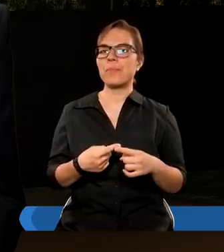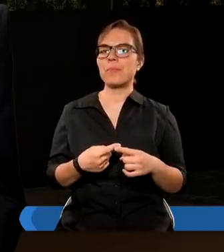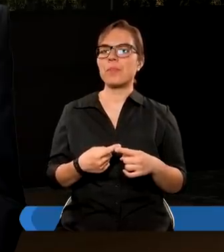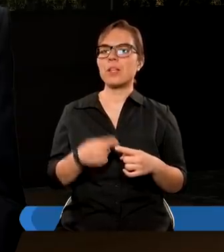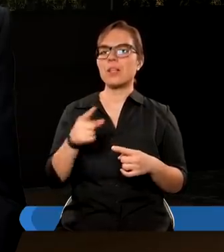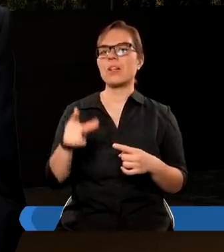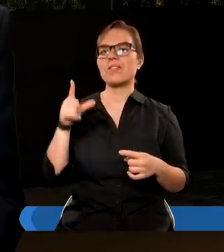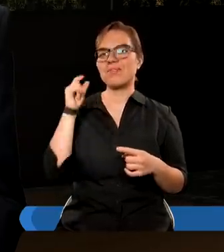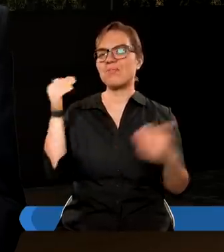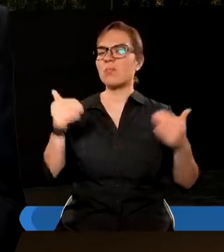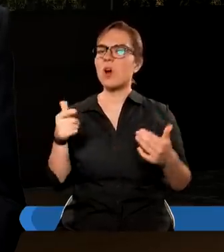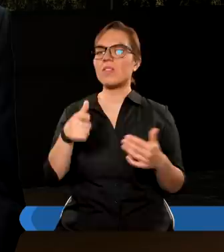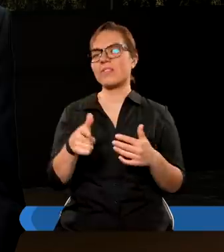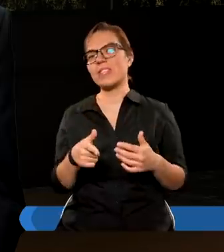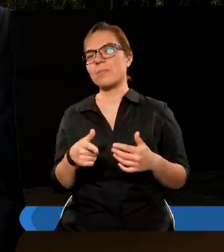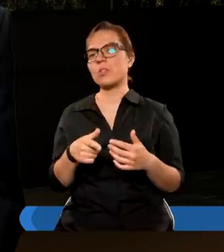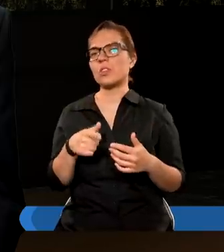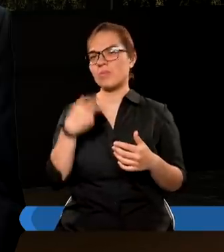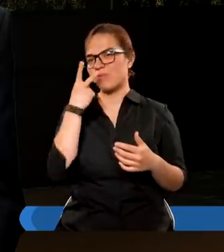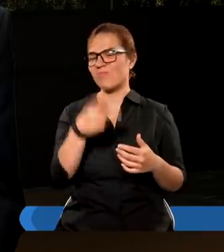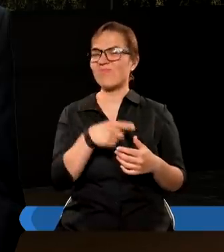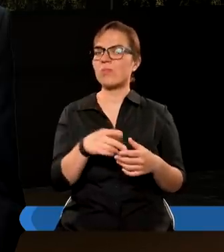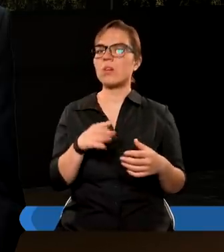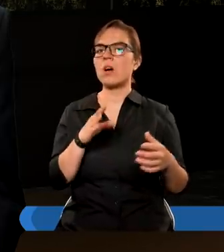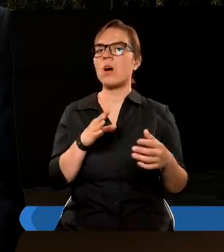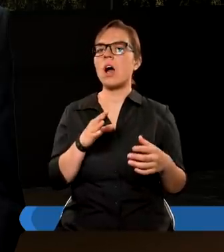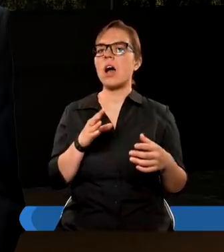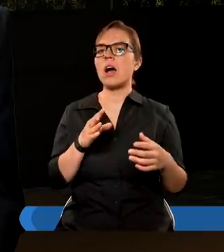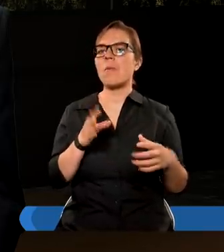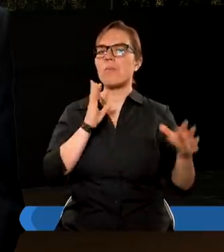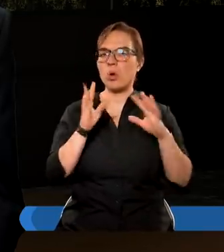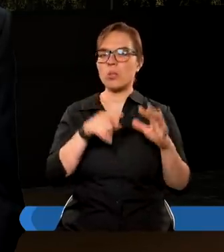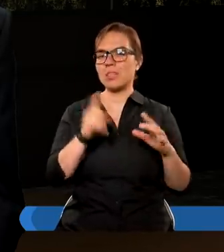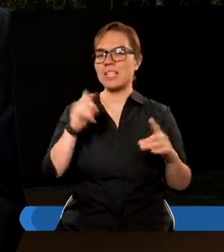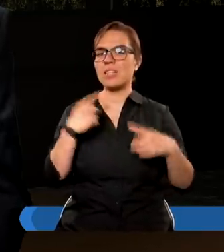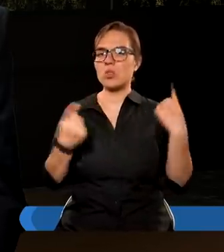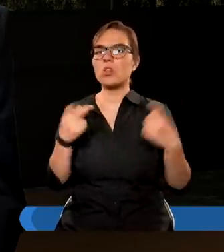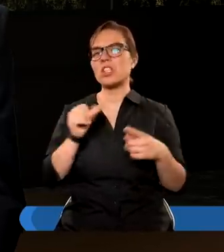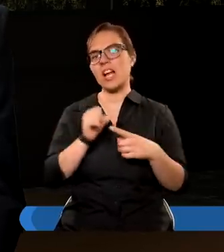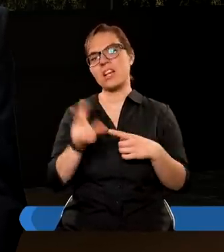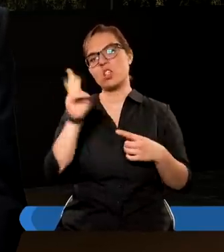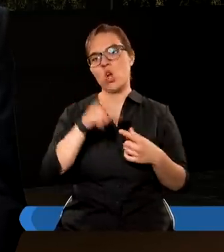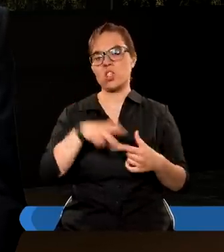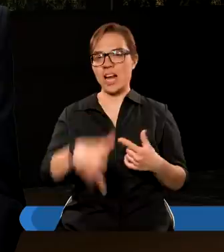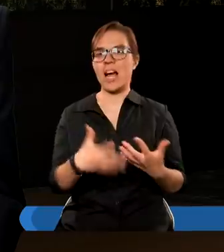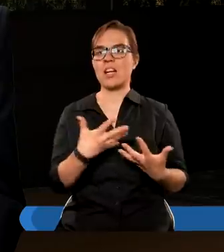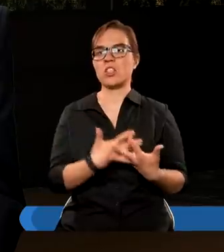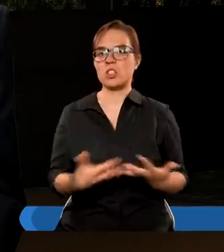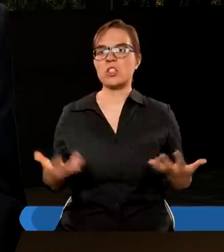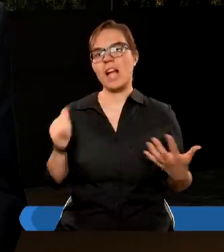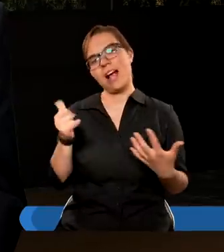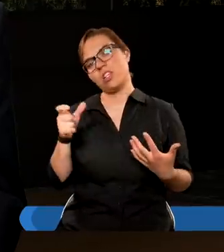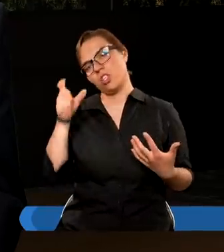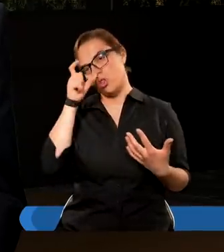dzisiaj możemy odnieść się podobnie i dopatrywać się takich sytuacji. Jeżeli jest ktoś na ziemi, jakiś